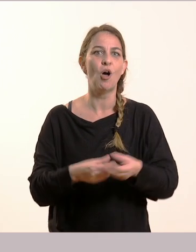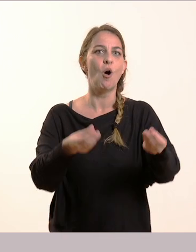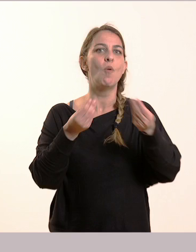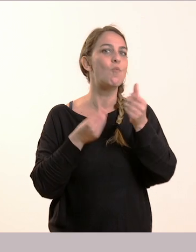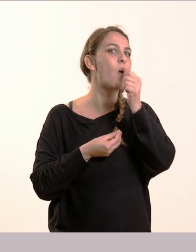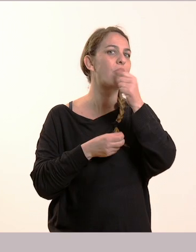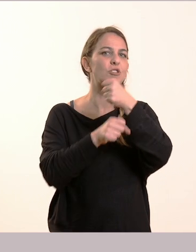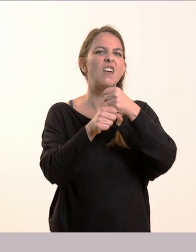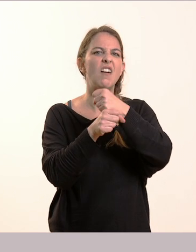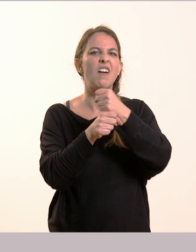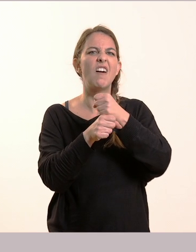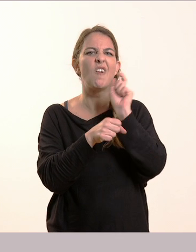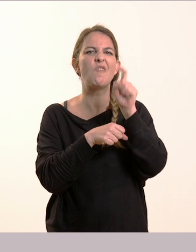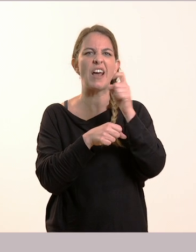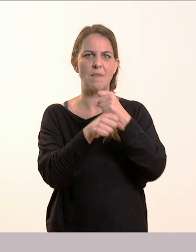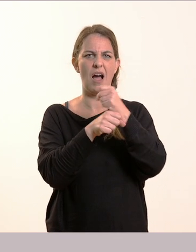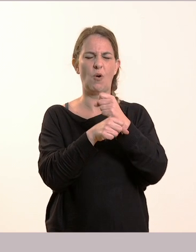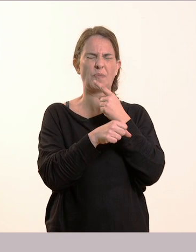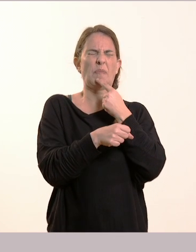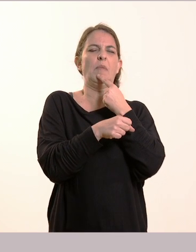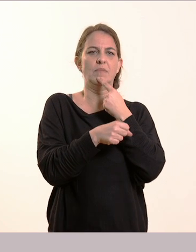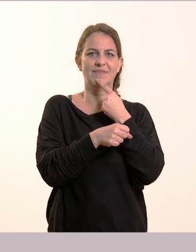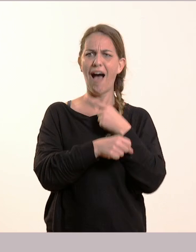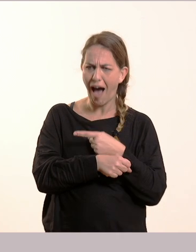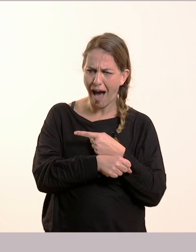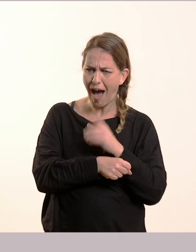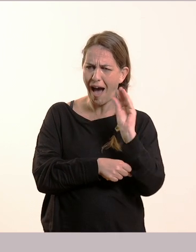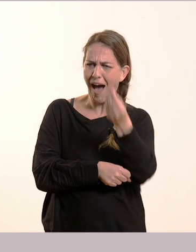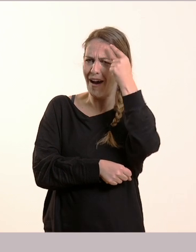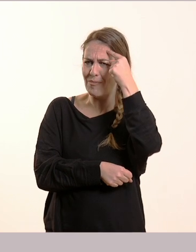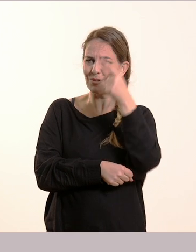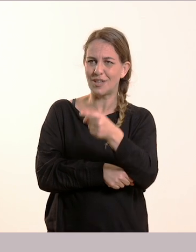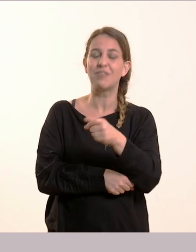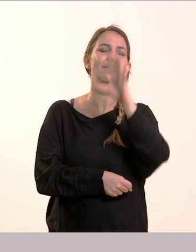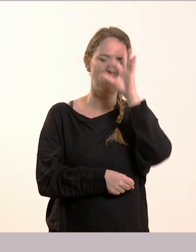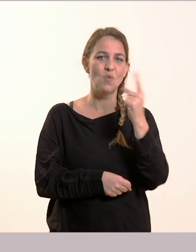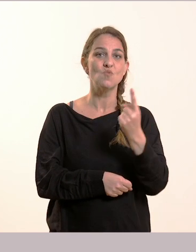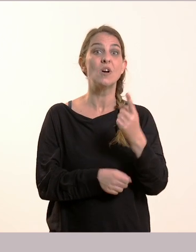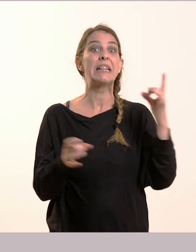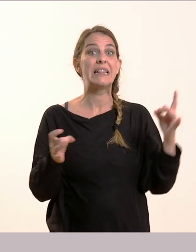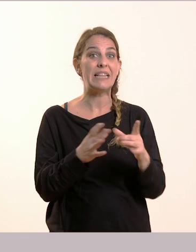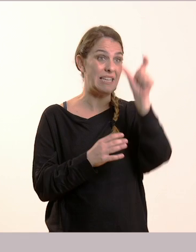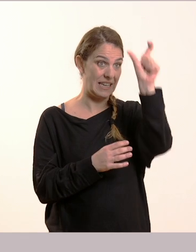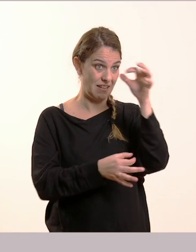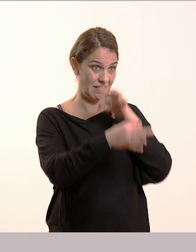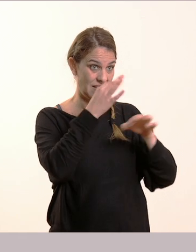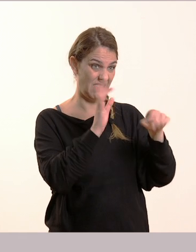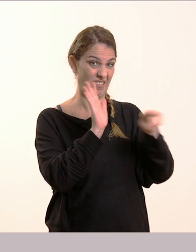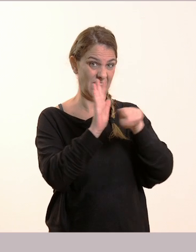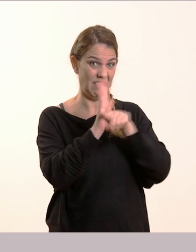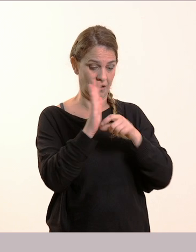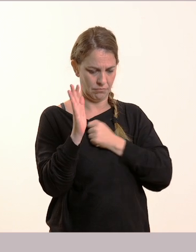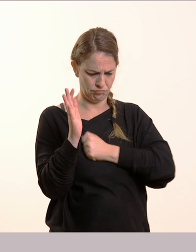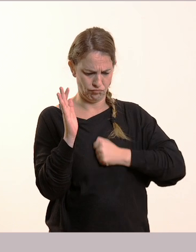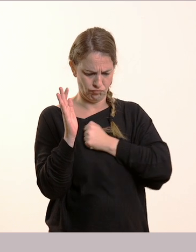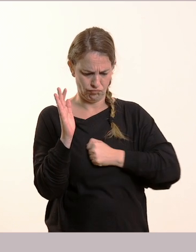Πού το σκέφτηκες αυτό! Όταν μας λέει κάποιος κάτι πολύ άσημο και μας κάνει να λυπόμαστε λέμε ότι το μας πότισε φαρμάκι!